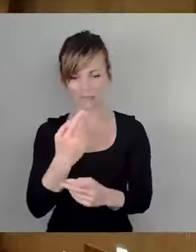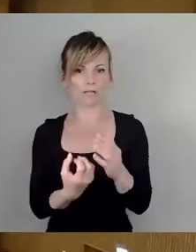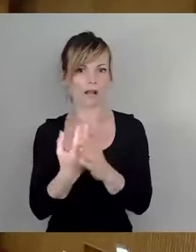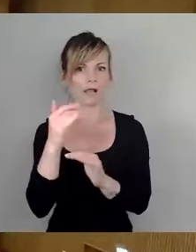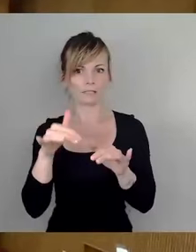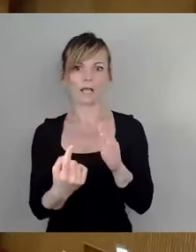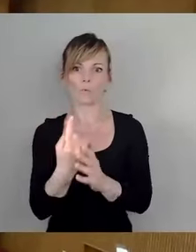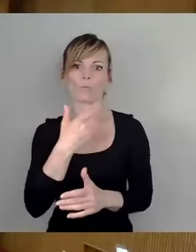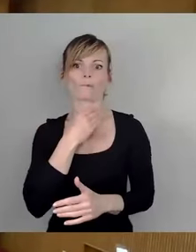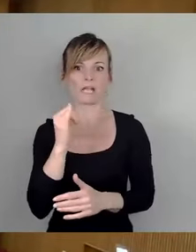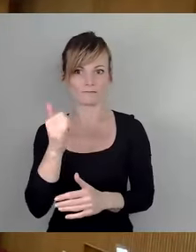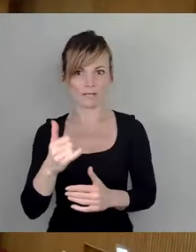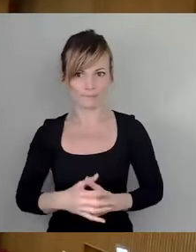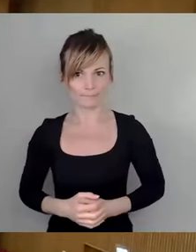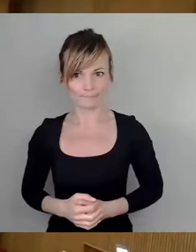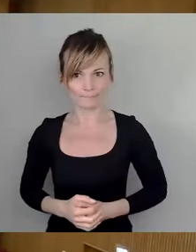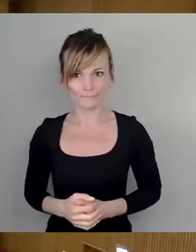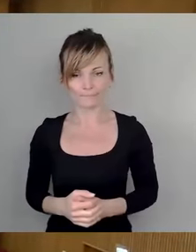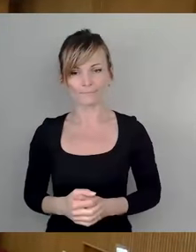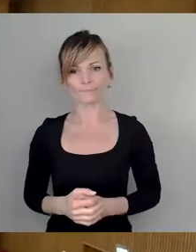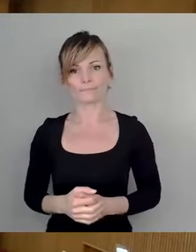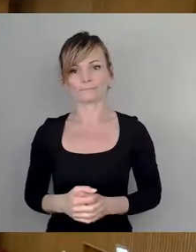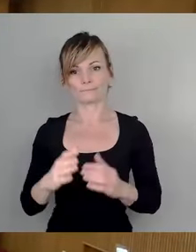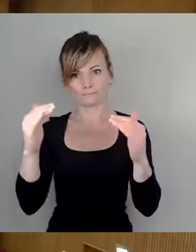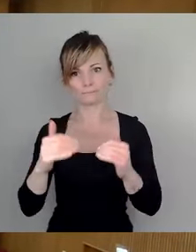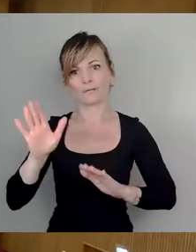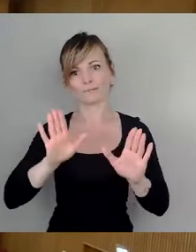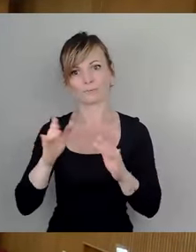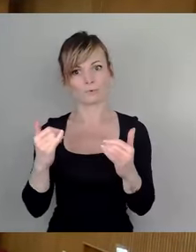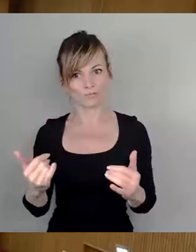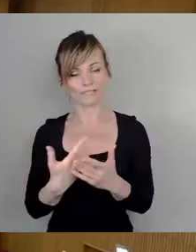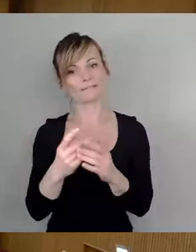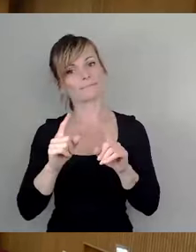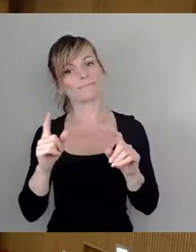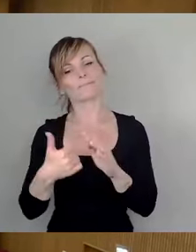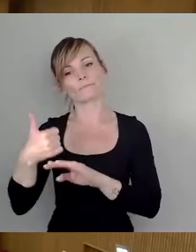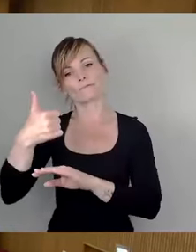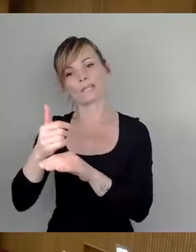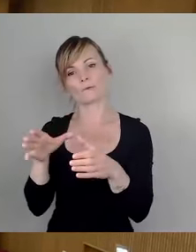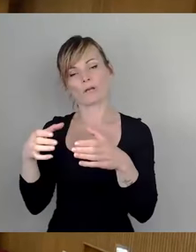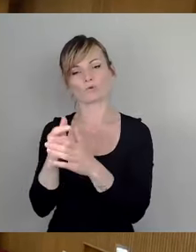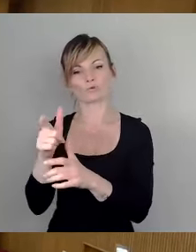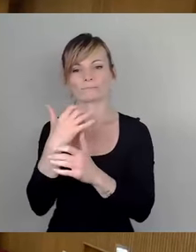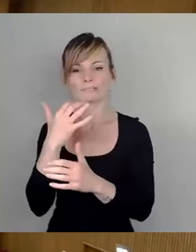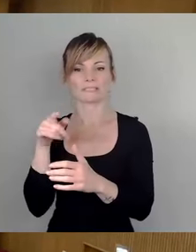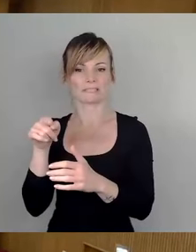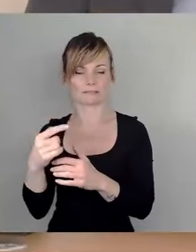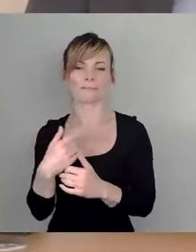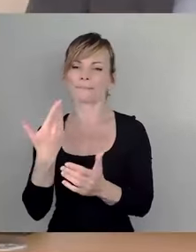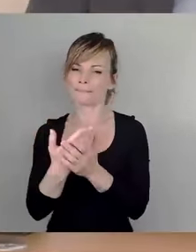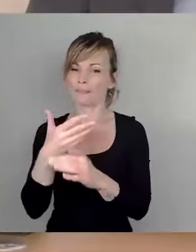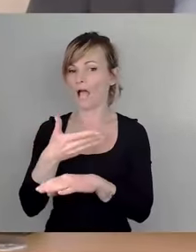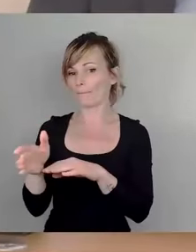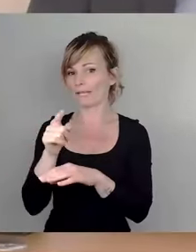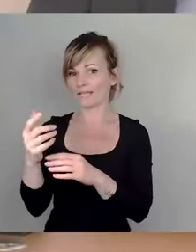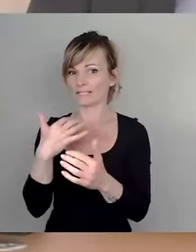So, dann kommen wir zur Abstimmung über den federführenden Ausschussbericht. Der ist ablehnend. Also wer